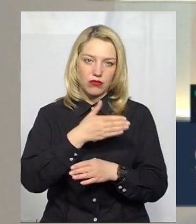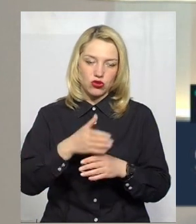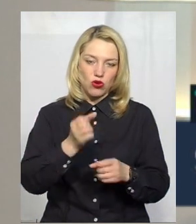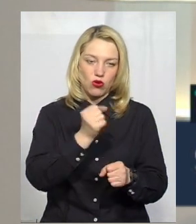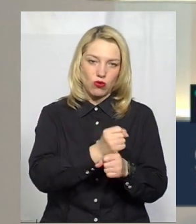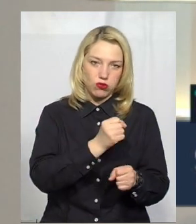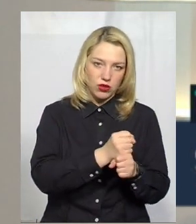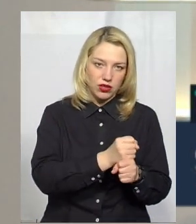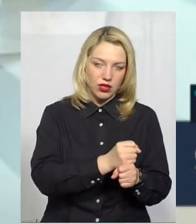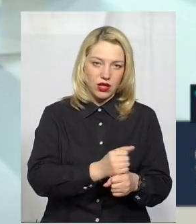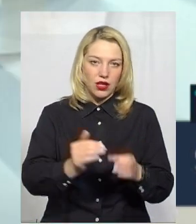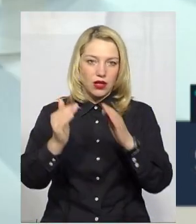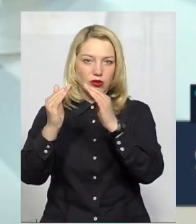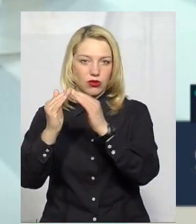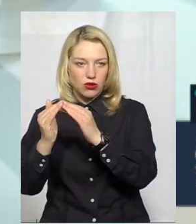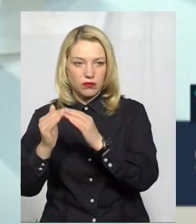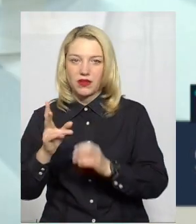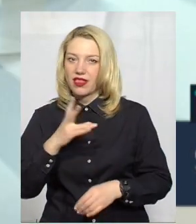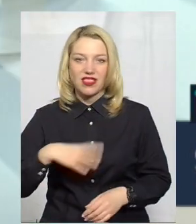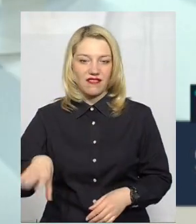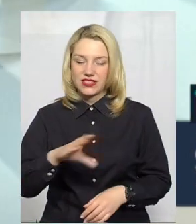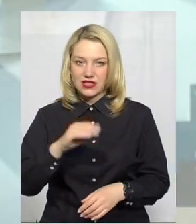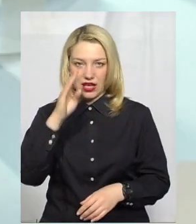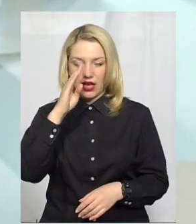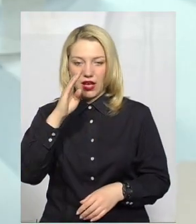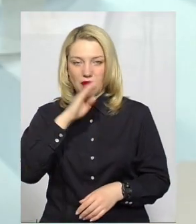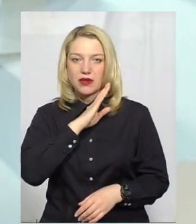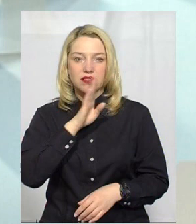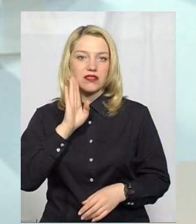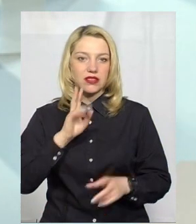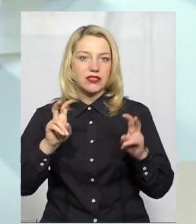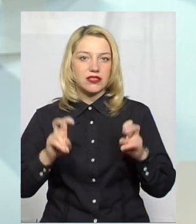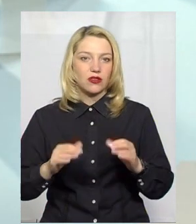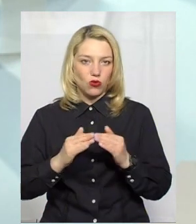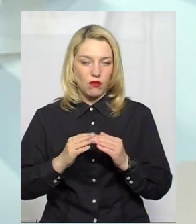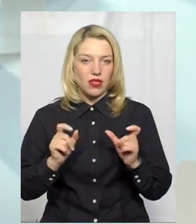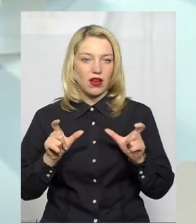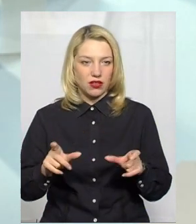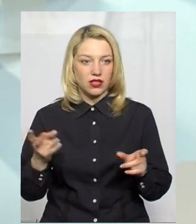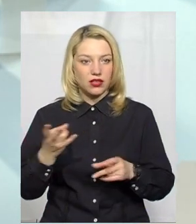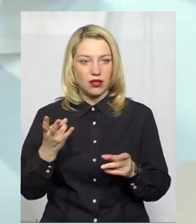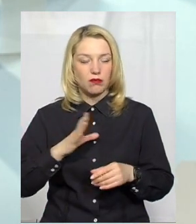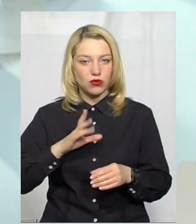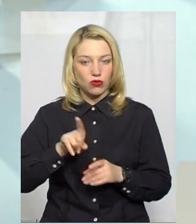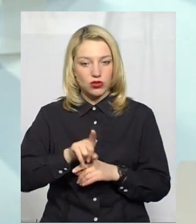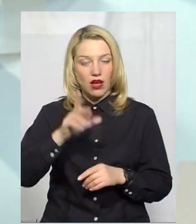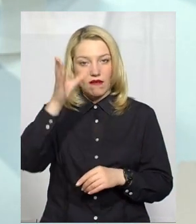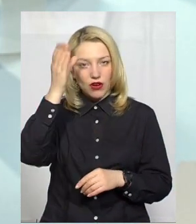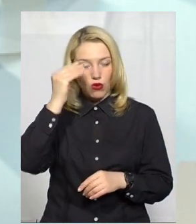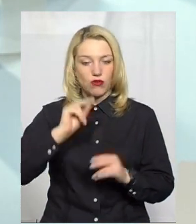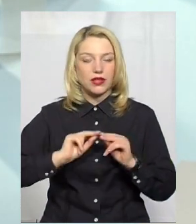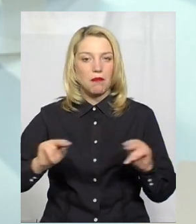домом. Не всі ж батьки були на карантині. І це також треба було враховувати педагогам закладів, що вони,